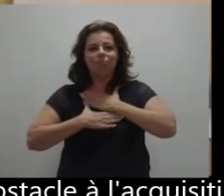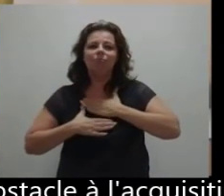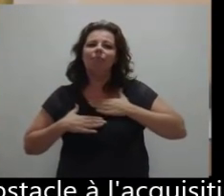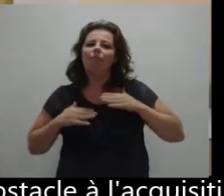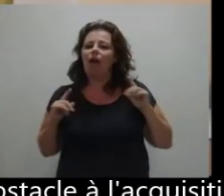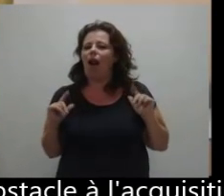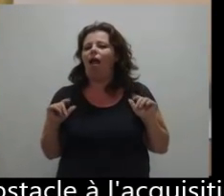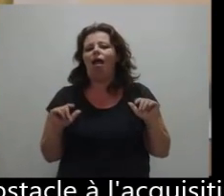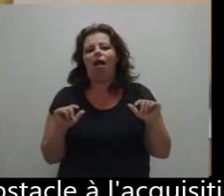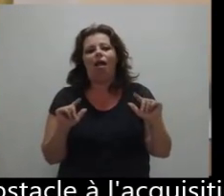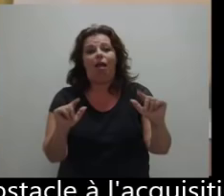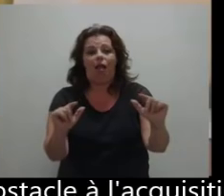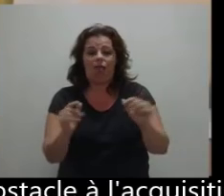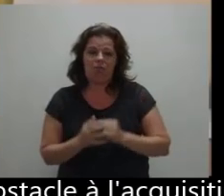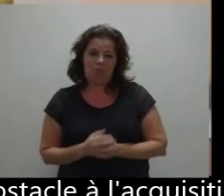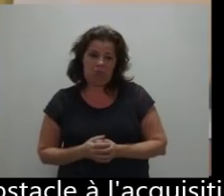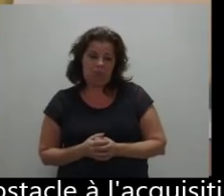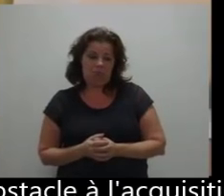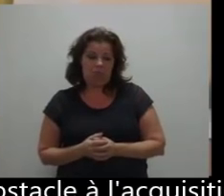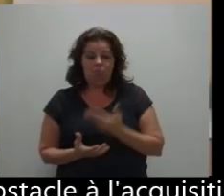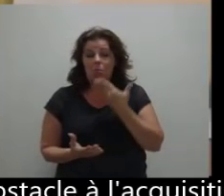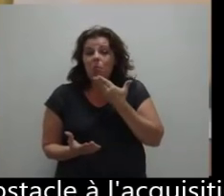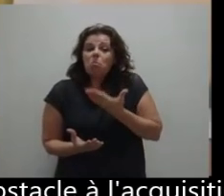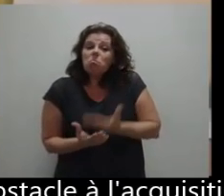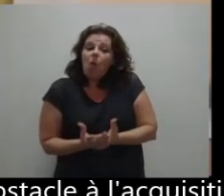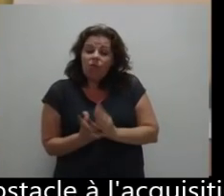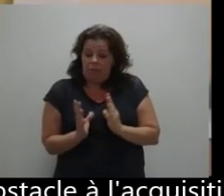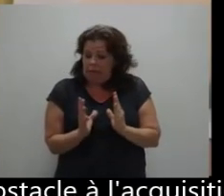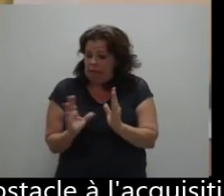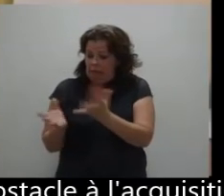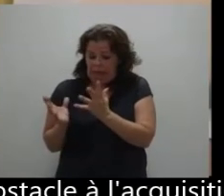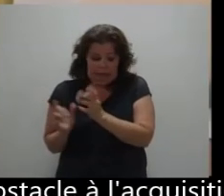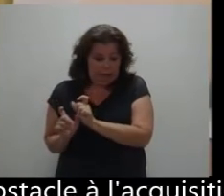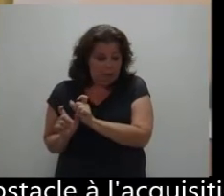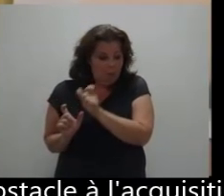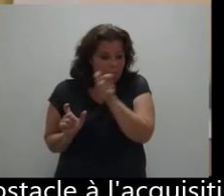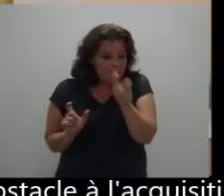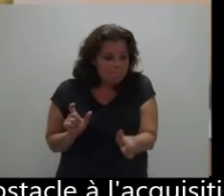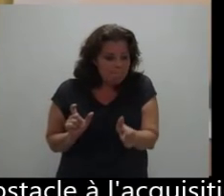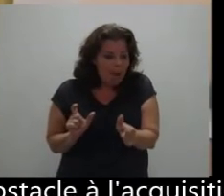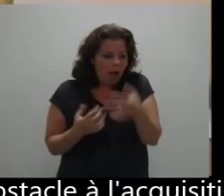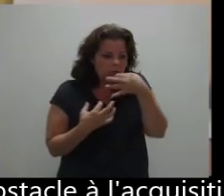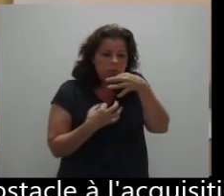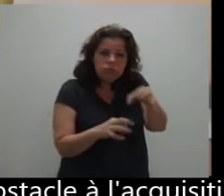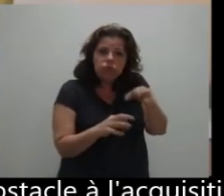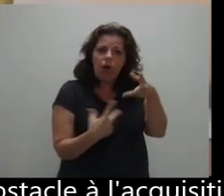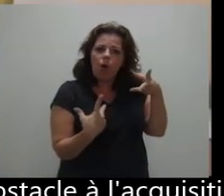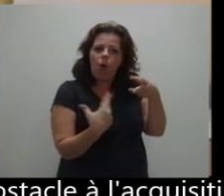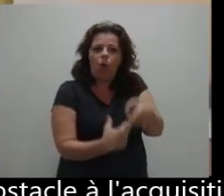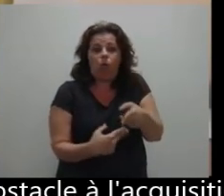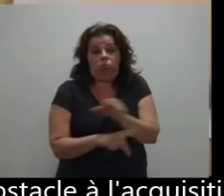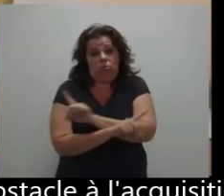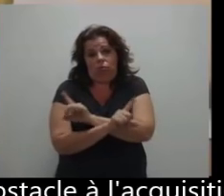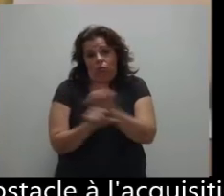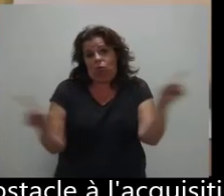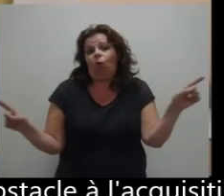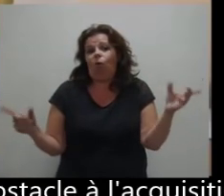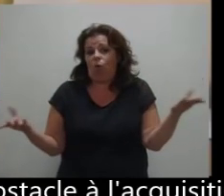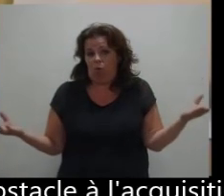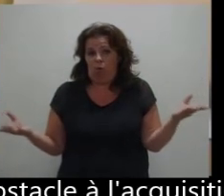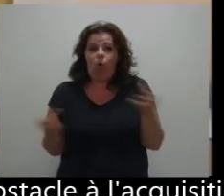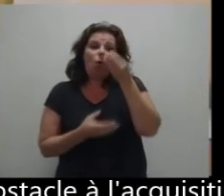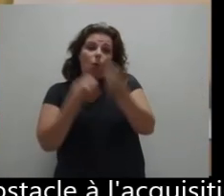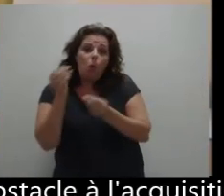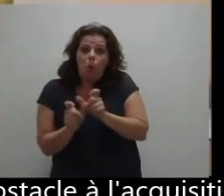façon, donc, cette langue ne fait obstacle à l'acquisition ultérieure d'une langue